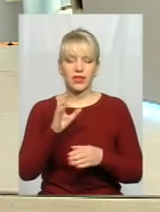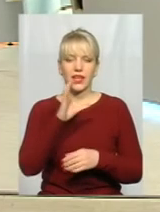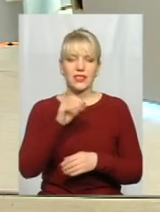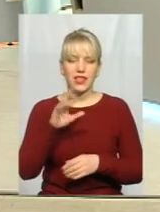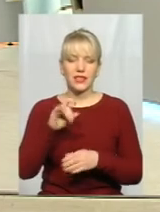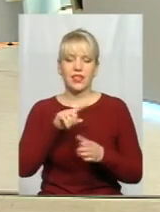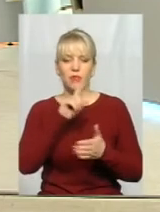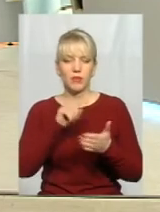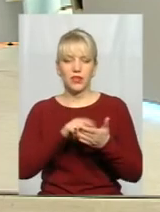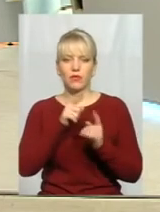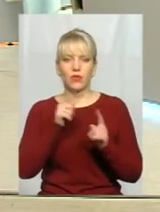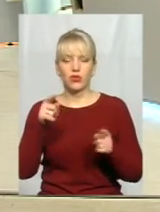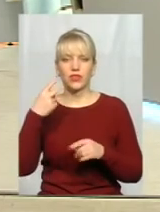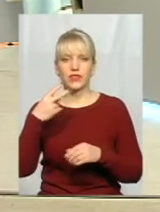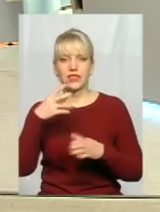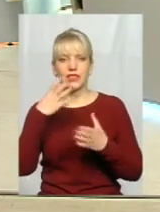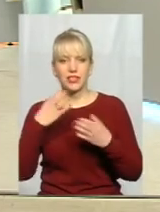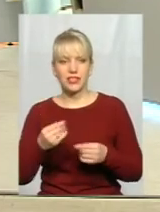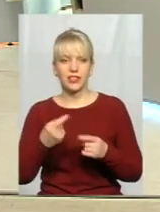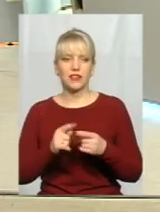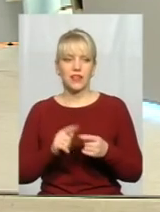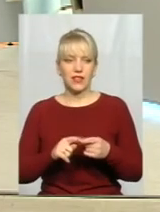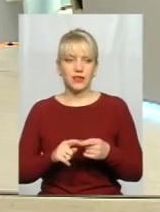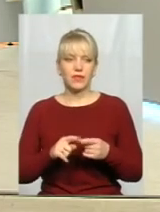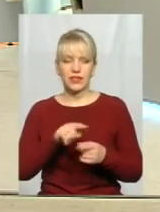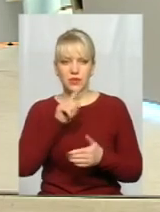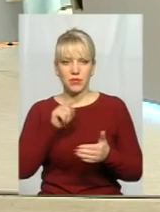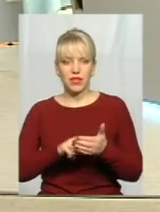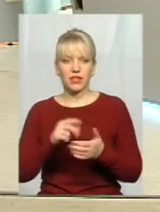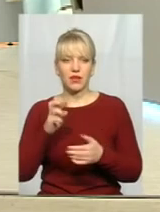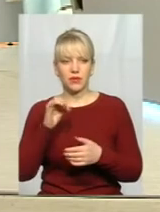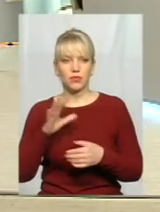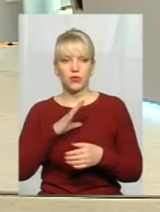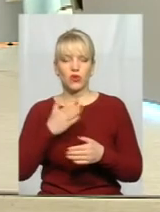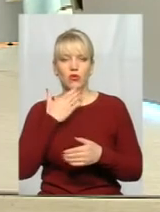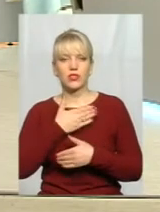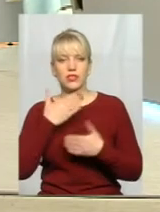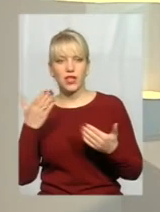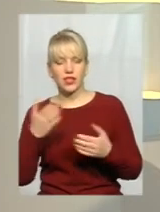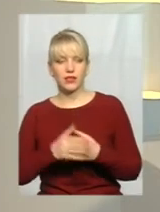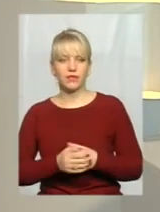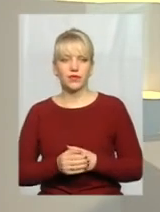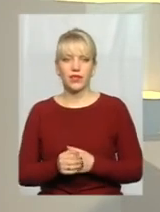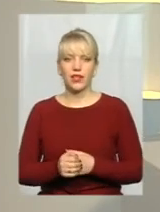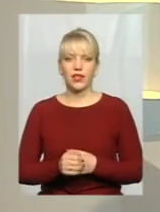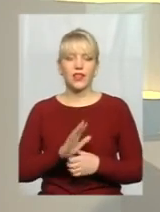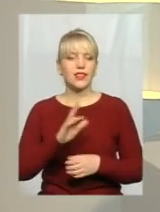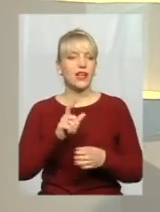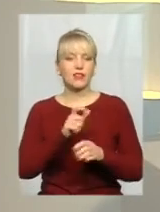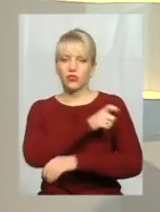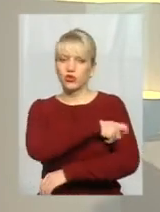по питанням протягом 20 днів. І від самого початку це питання було останнім подано. Не черговості.